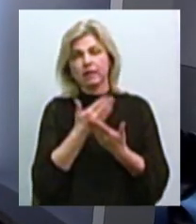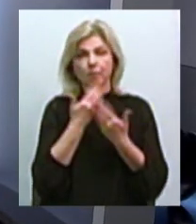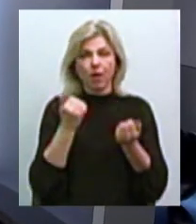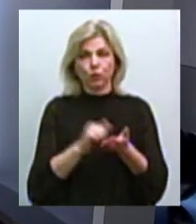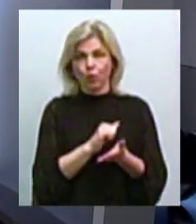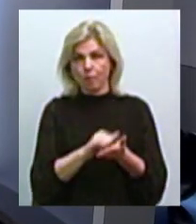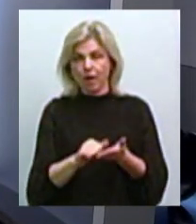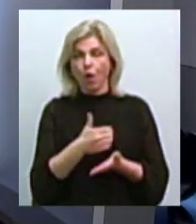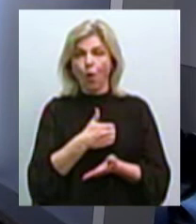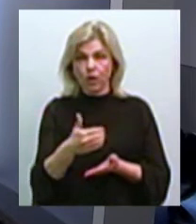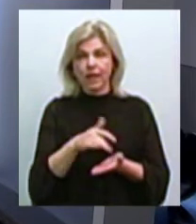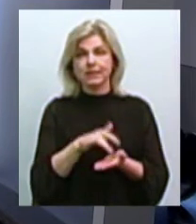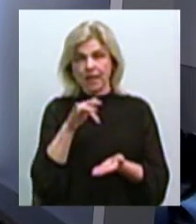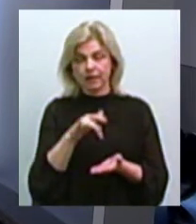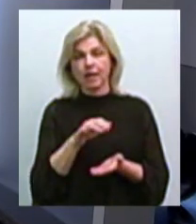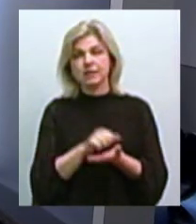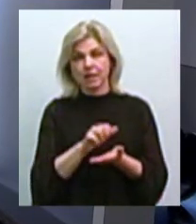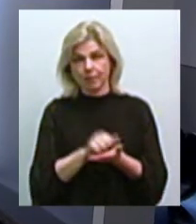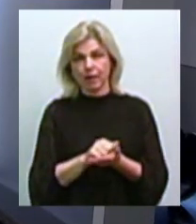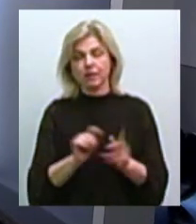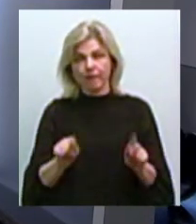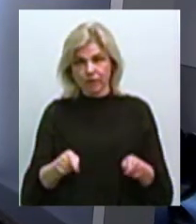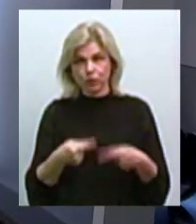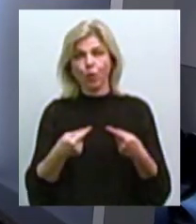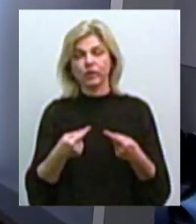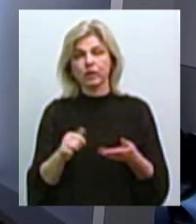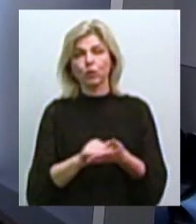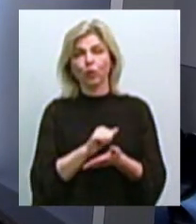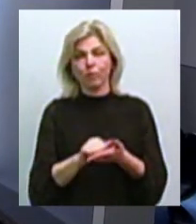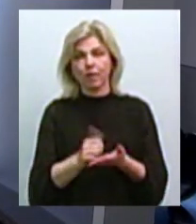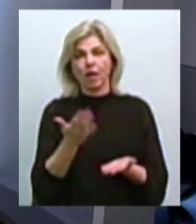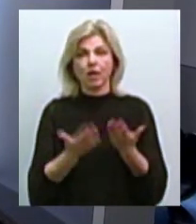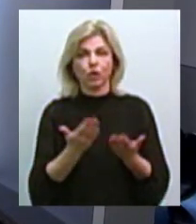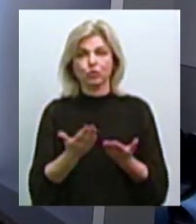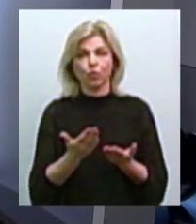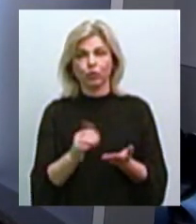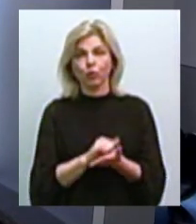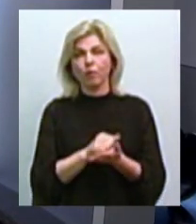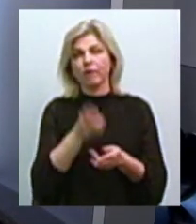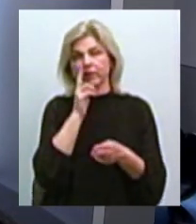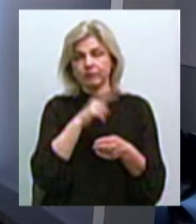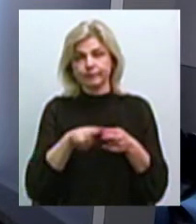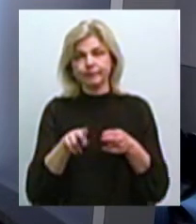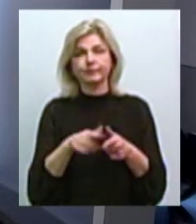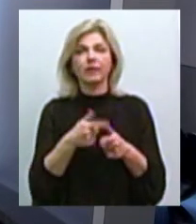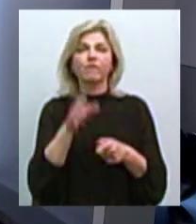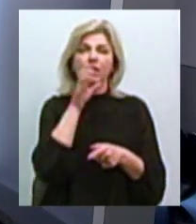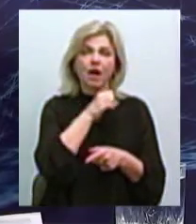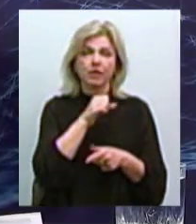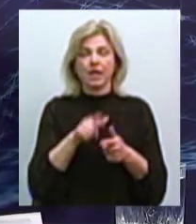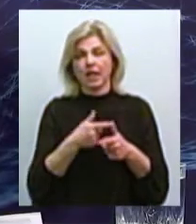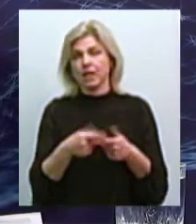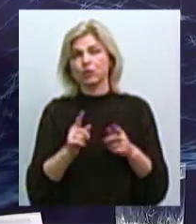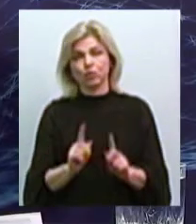центр інтеграції займається і відновленням документів, якщо вони втратили їх, чи в них вкрали, чи ще щось.